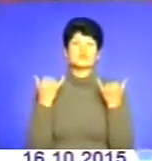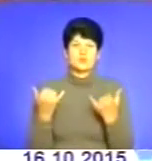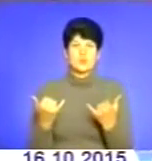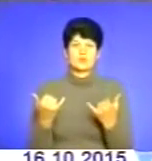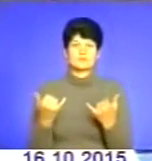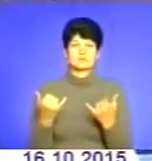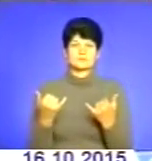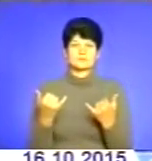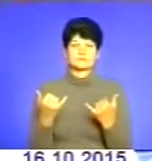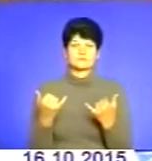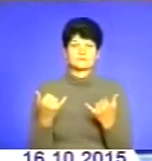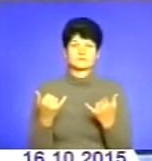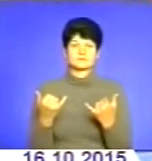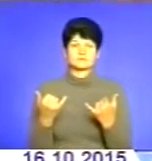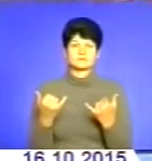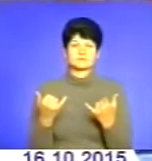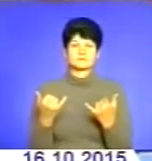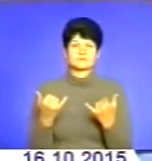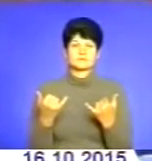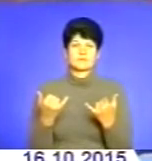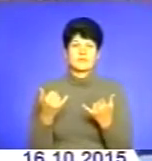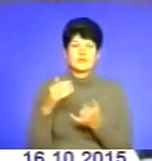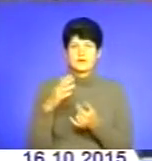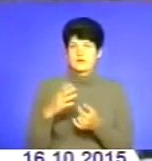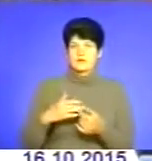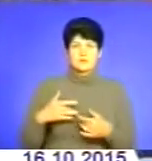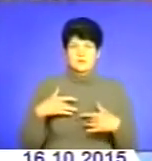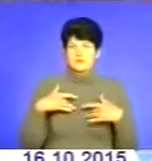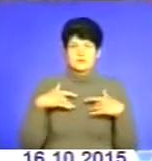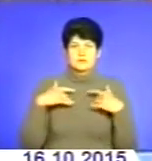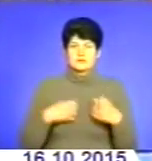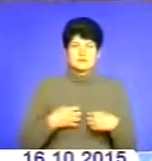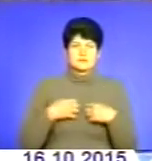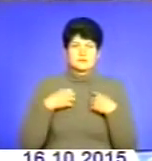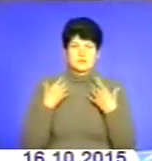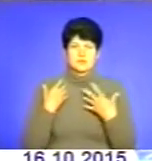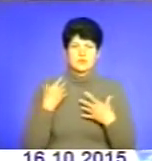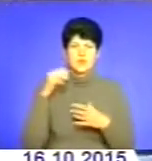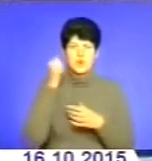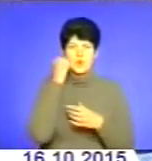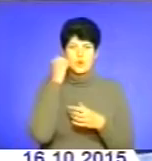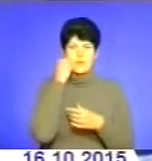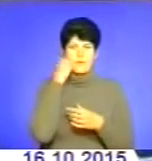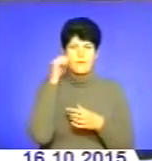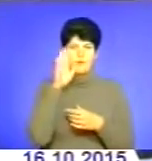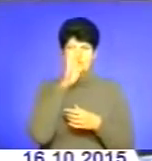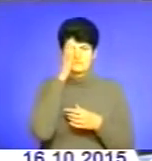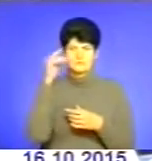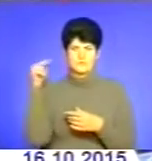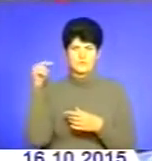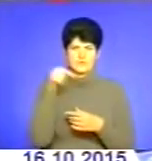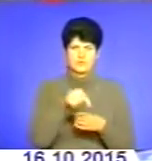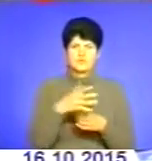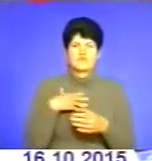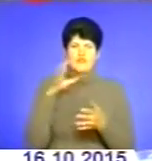нахабно Москалі вірвався до нас зі зброєю, і при тому ще розсміється. Він вбиває найкращих